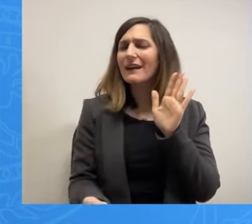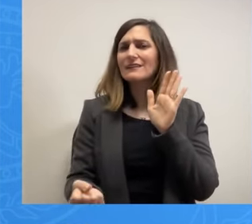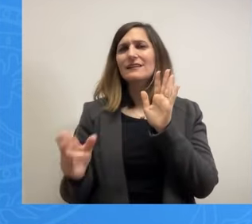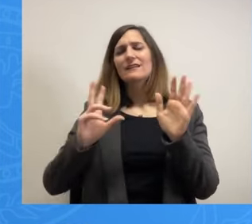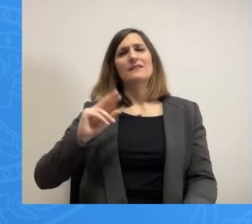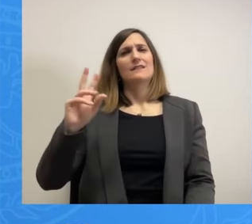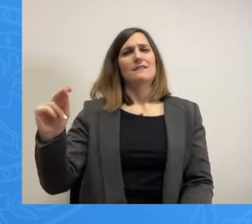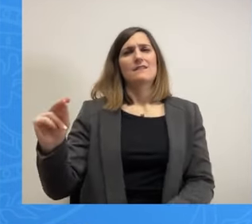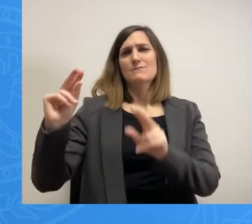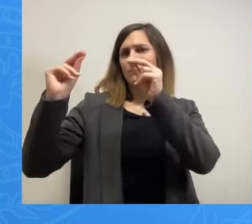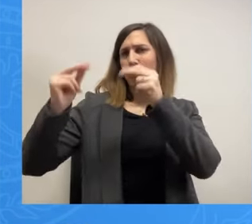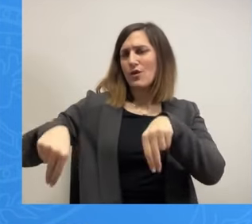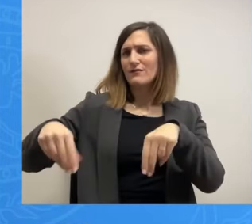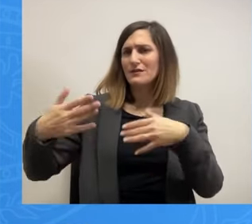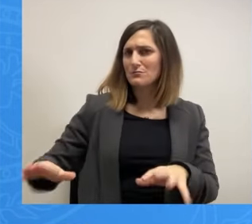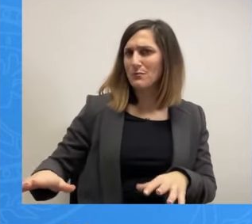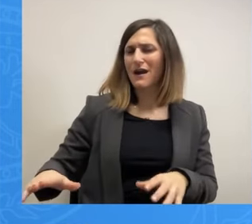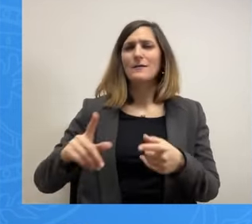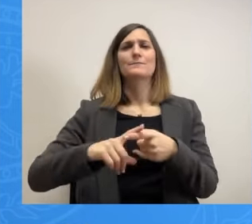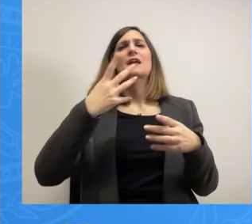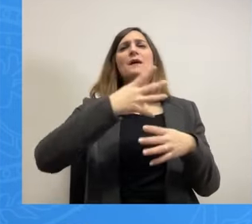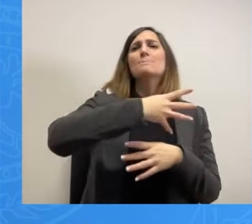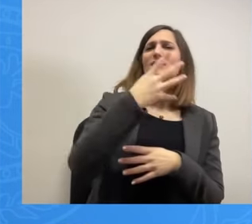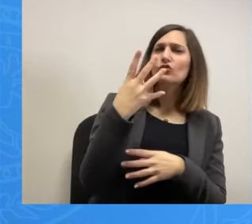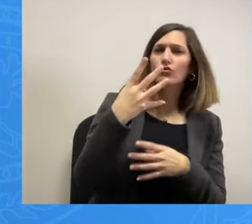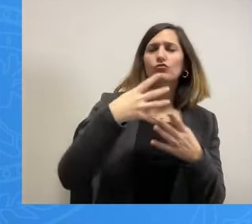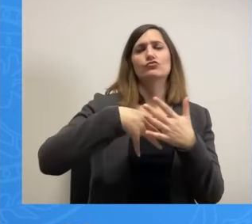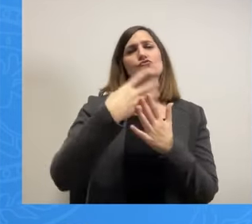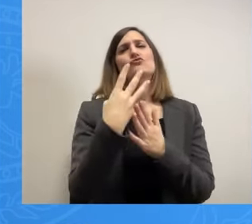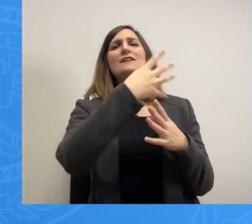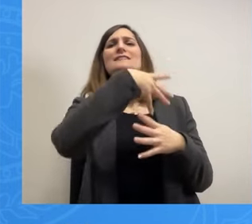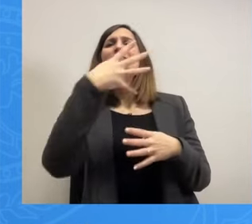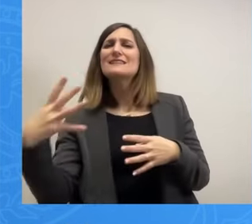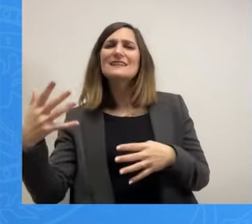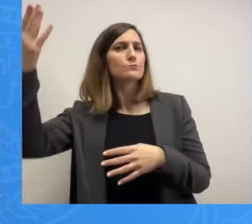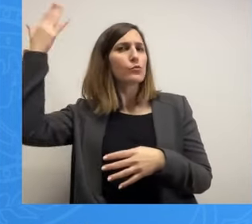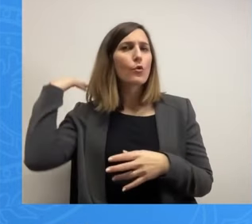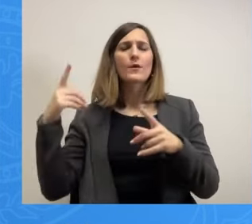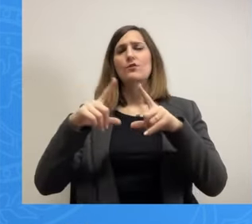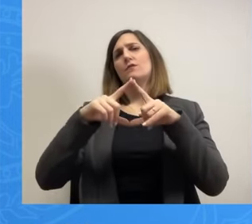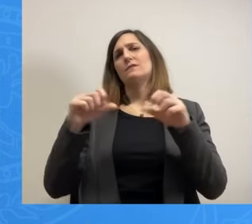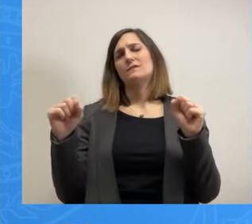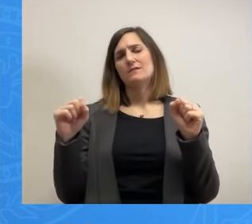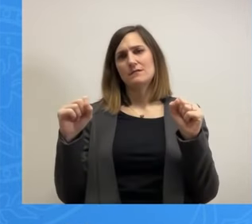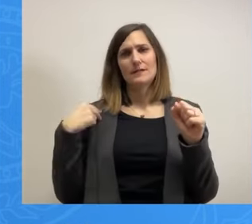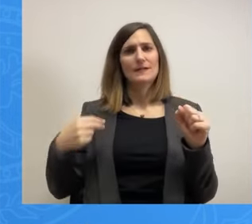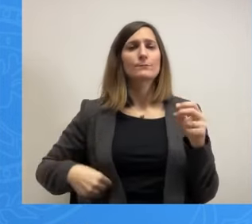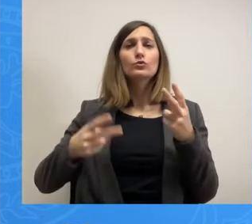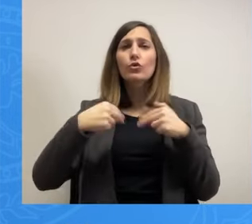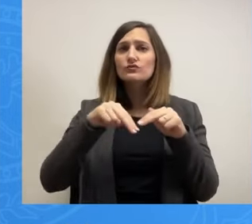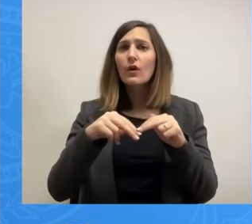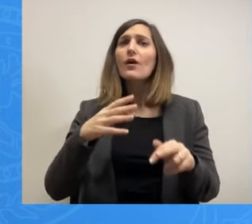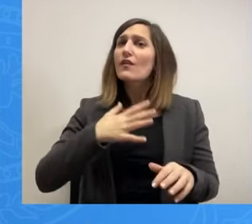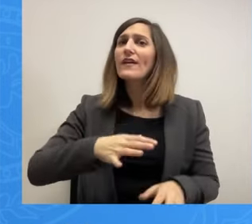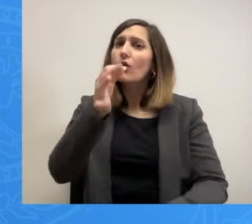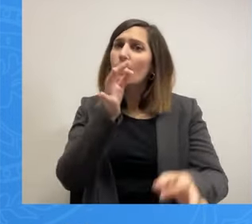Πακογιάννης, οι συνδυασμοί του Πασόπ και του ΣΥΡΙΖΑ στο προηγούμενο Δημοτικό Συμβούλιο. Να εξηγήσετε πολιτικά